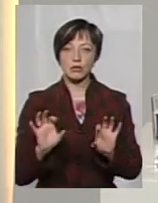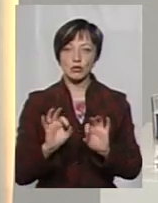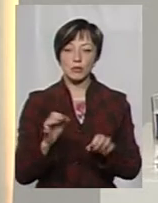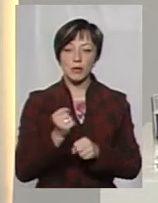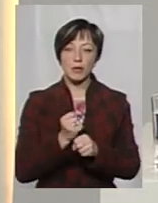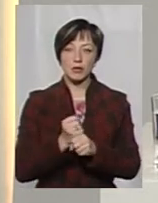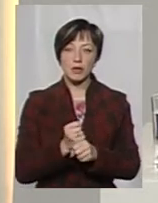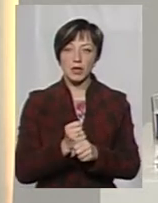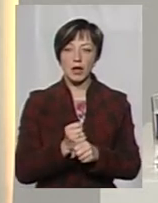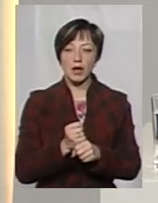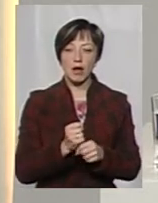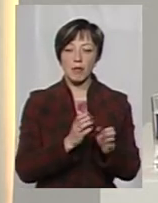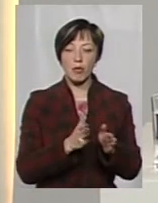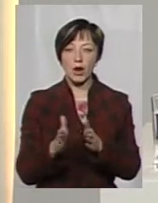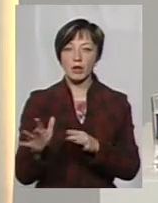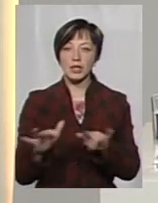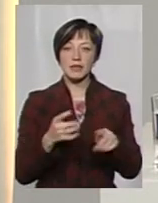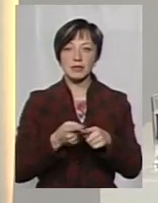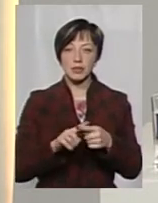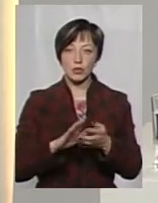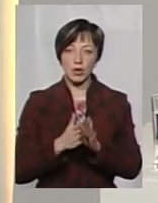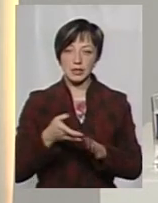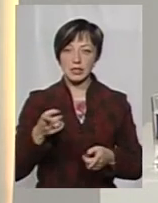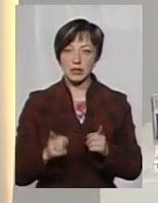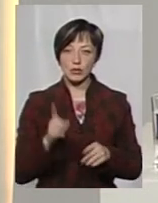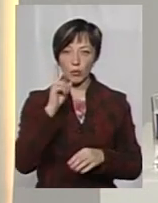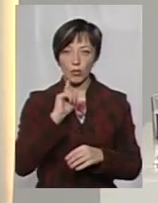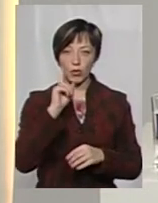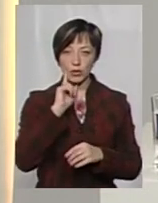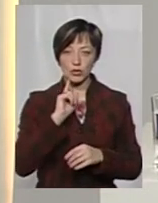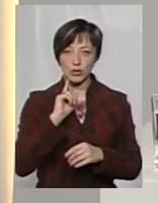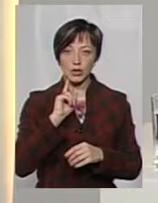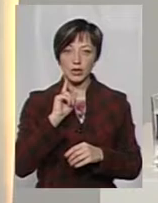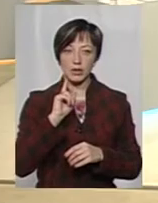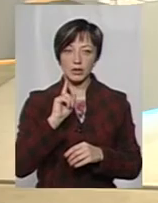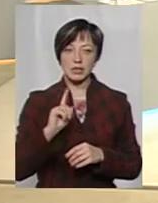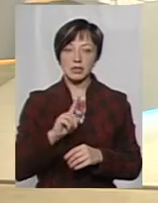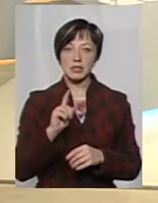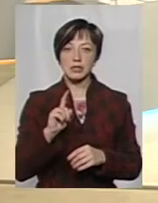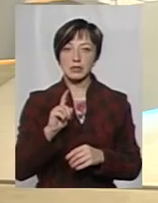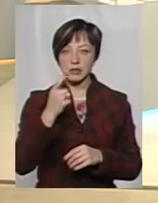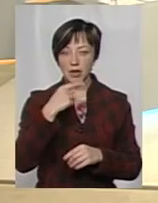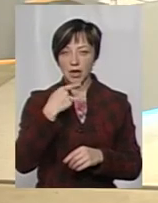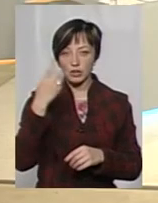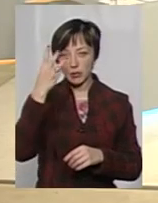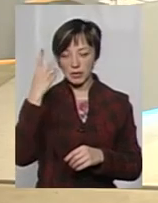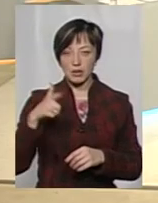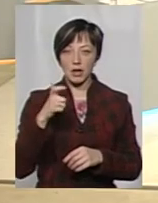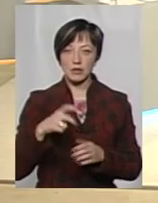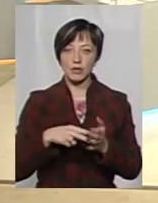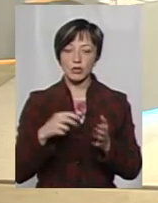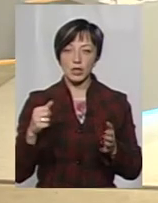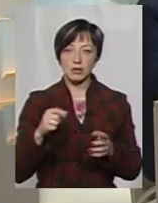напрацювали якийсь алгоритм дії в даній ситуації. Тому що дійсно, поки що з запевненнями «Хмельницьк Газу» ніби